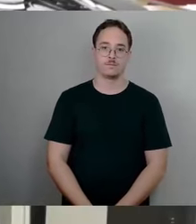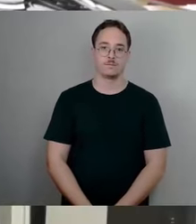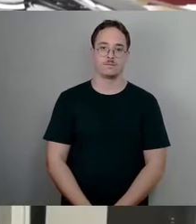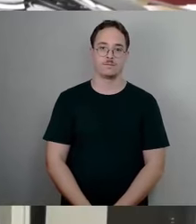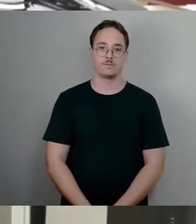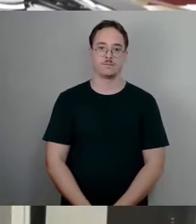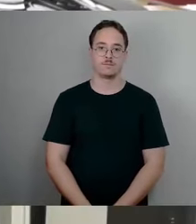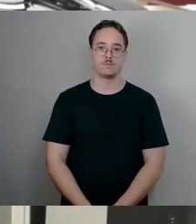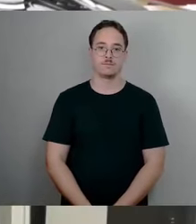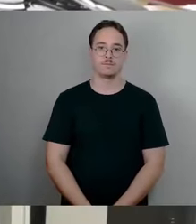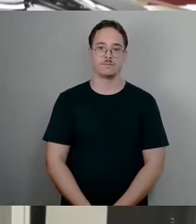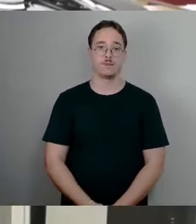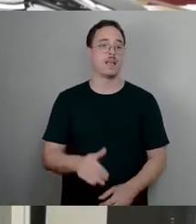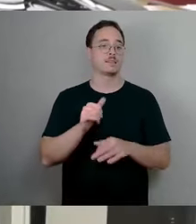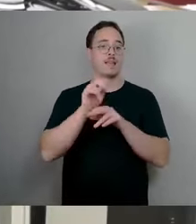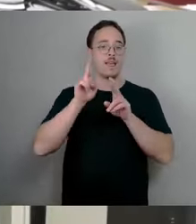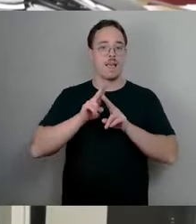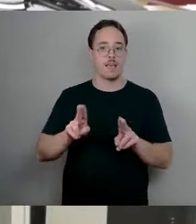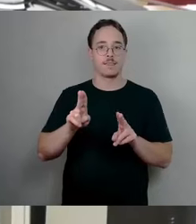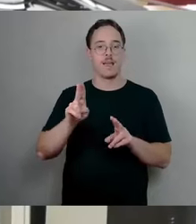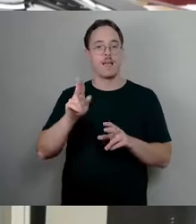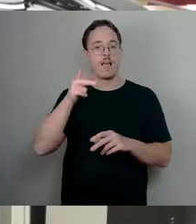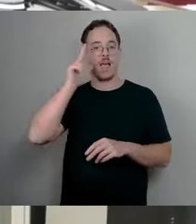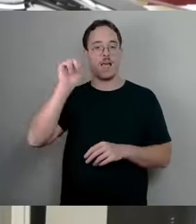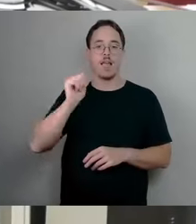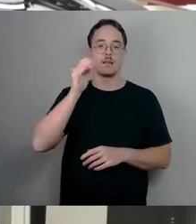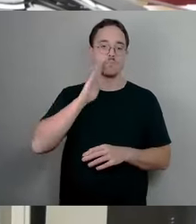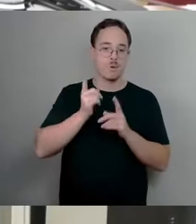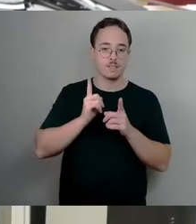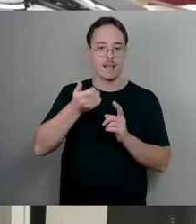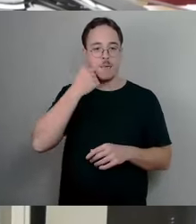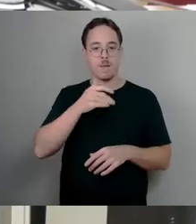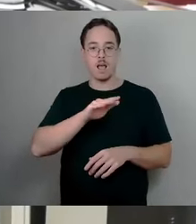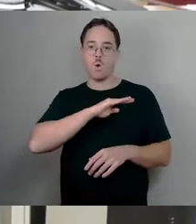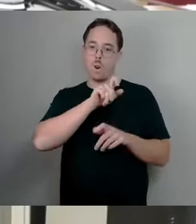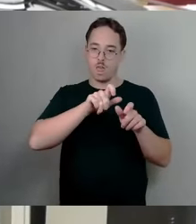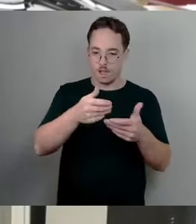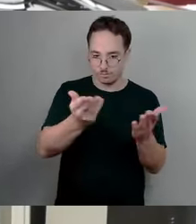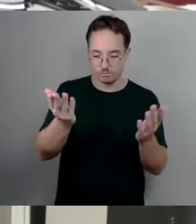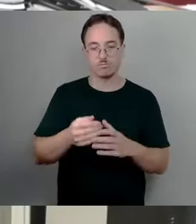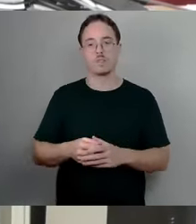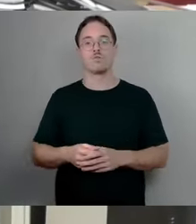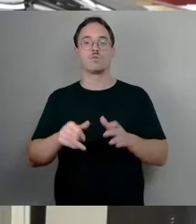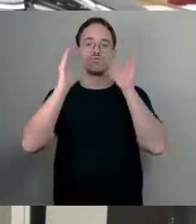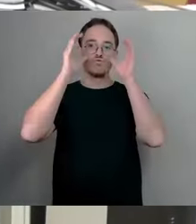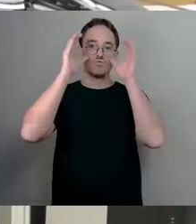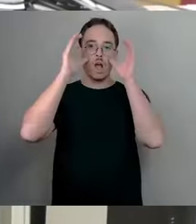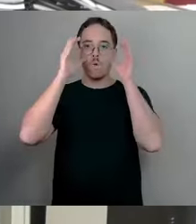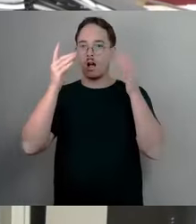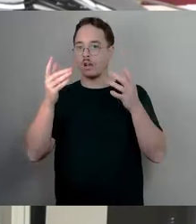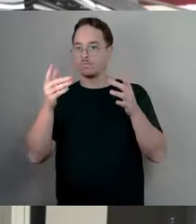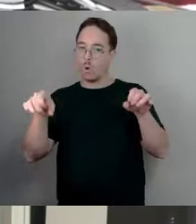Sehr geehrter Herr erster Bürgermeister, meine sehr geehrten Kolleginnen und Kollegen und die Zuschauerinnen im Stream oder wenigen auf der Tribüne.